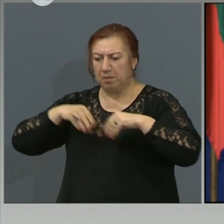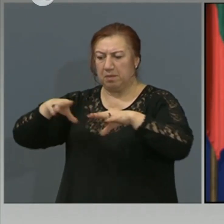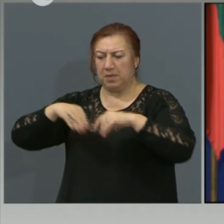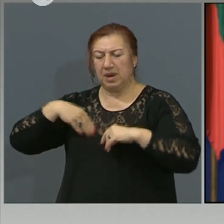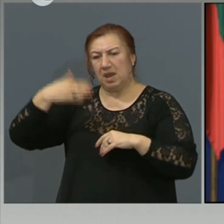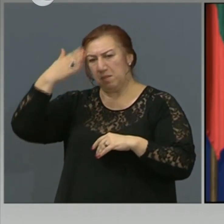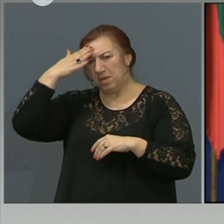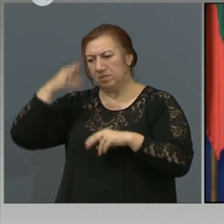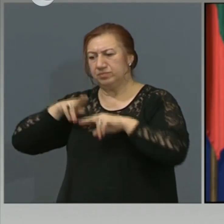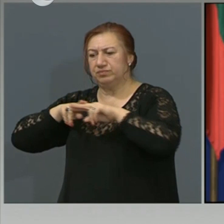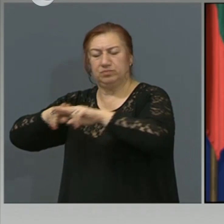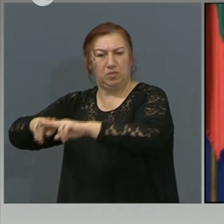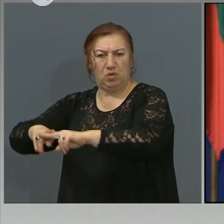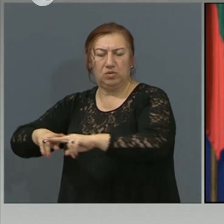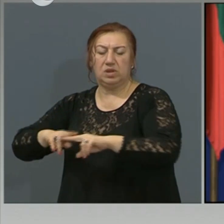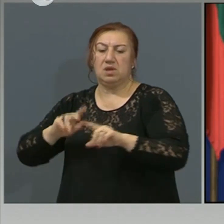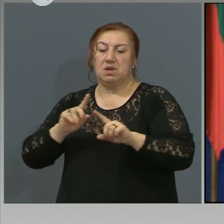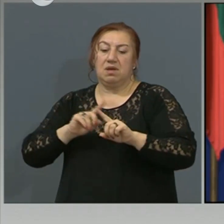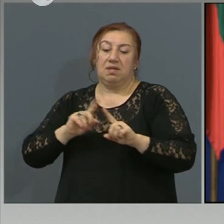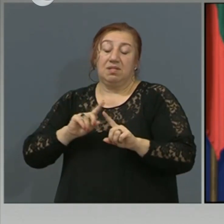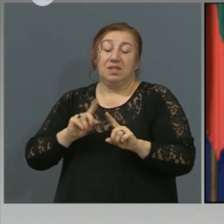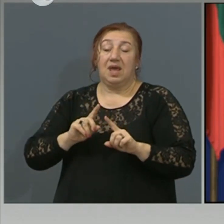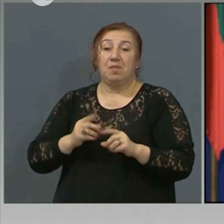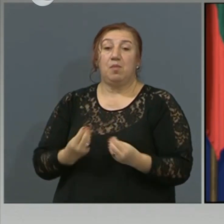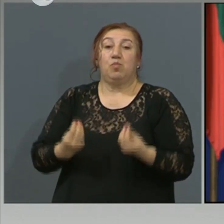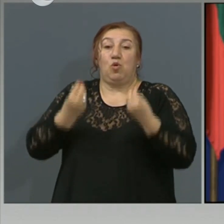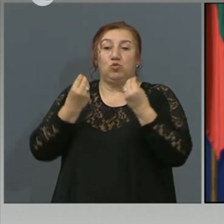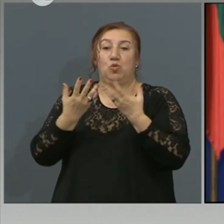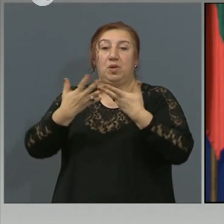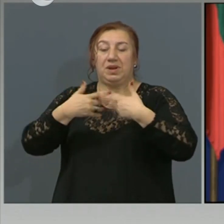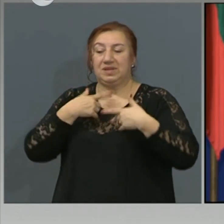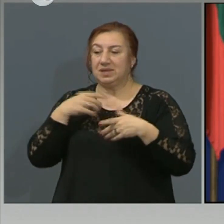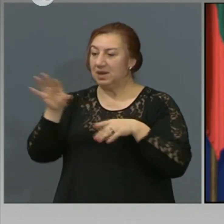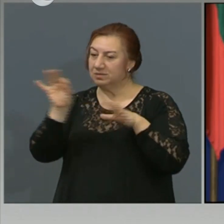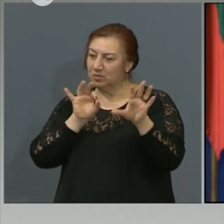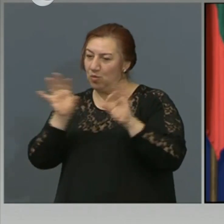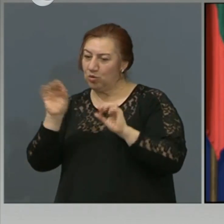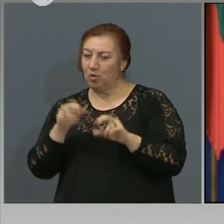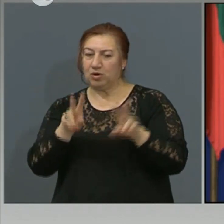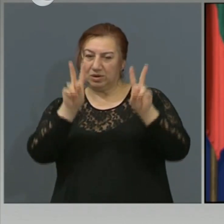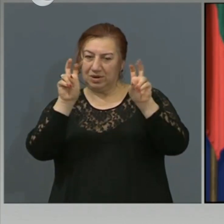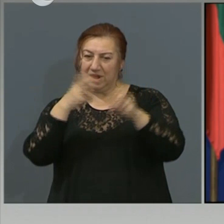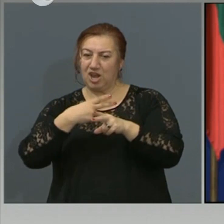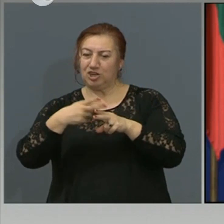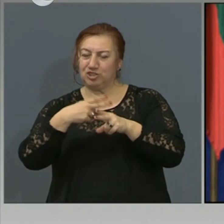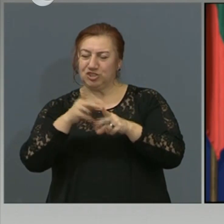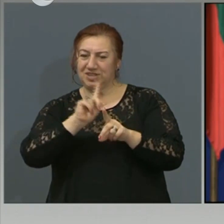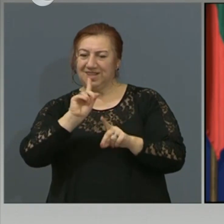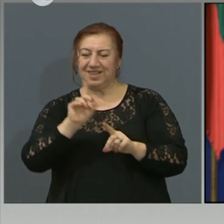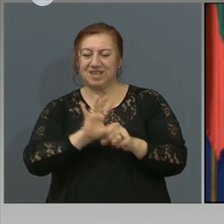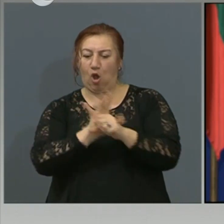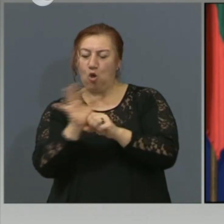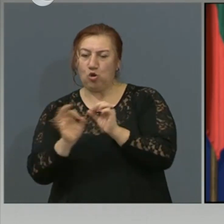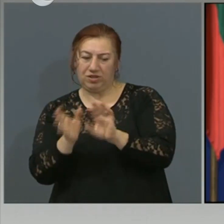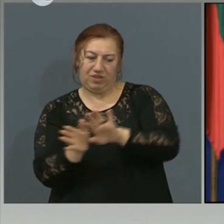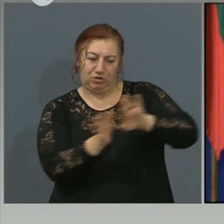възможно да се осъществи надежден механизъм за подборно чисти болни и за мърсени болни. Така